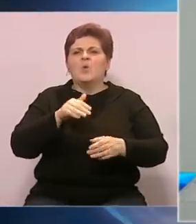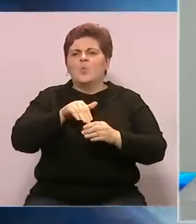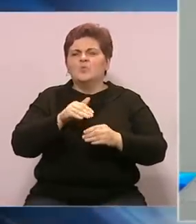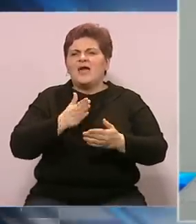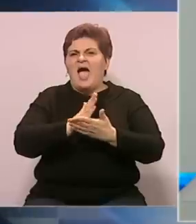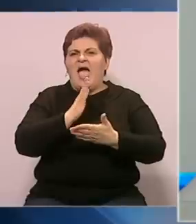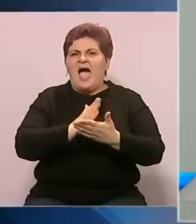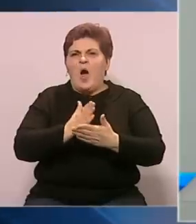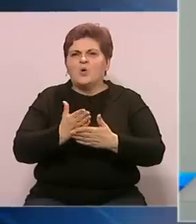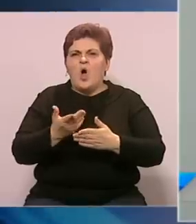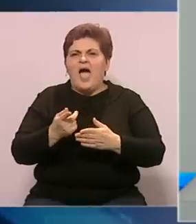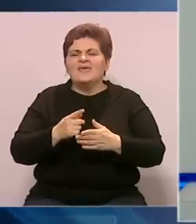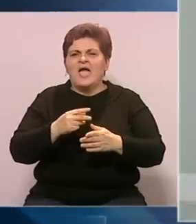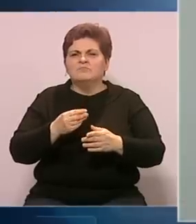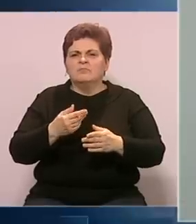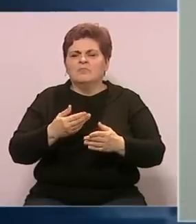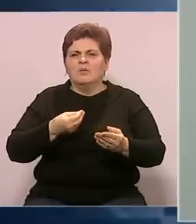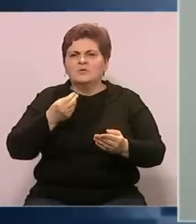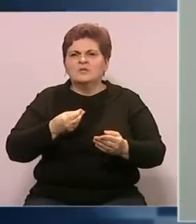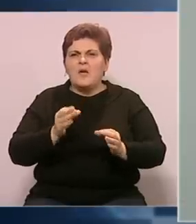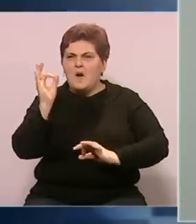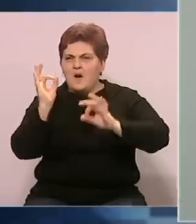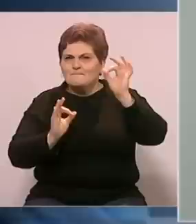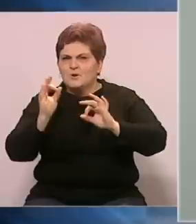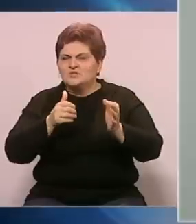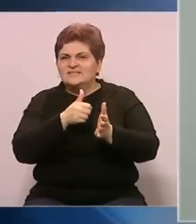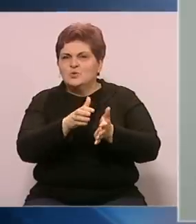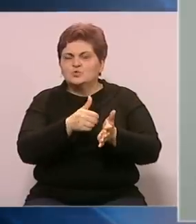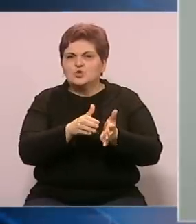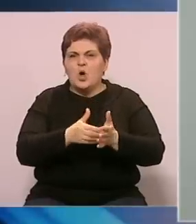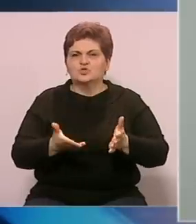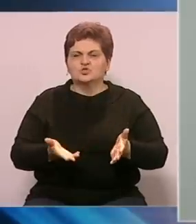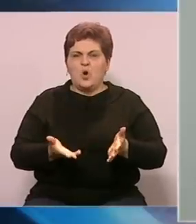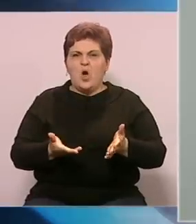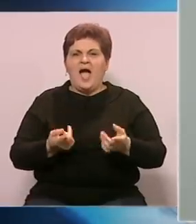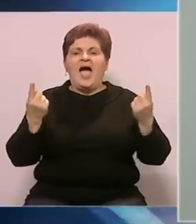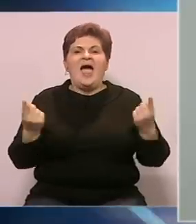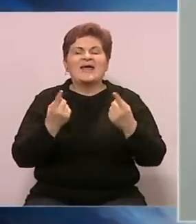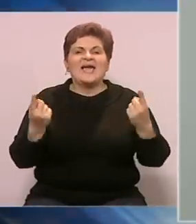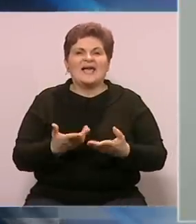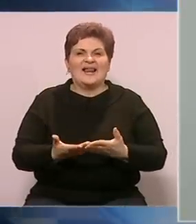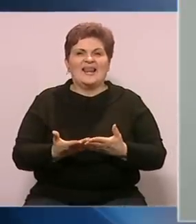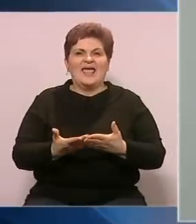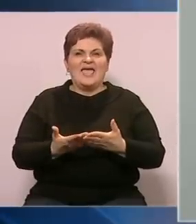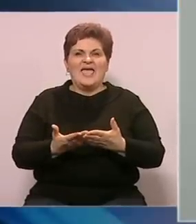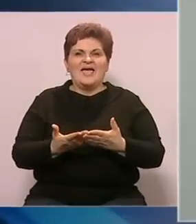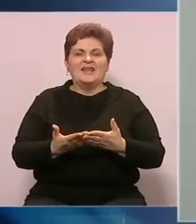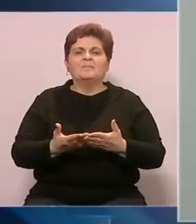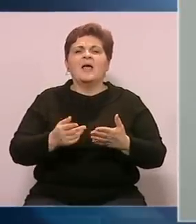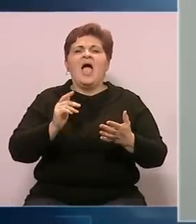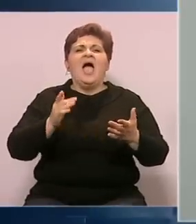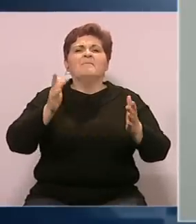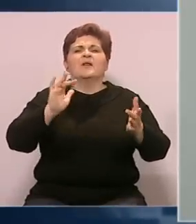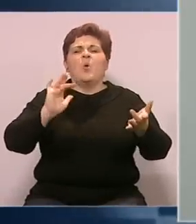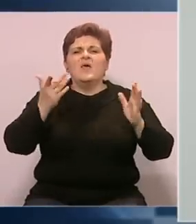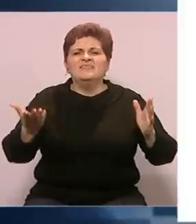koja je podkrijepila procjenu troškova reklamiranja u elektronskim i printanim medijima.